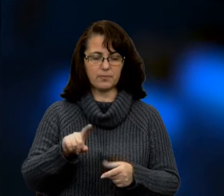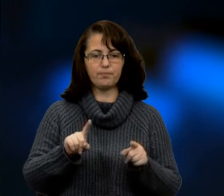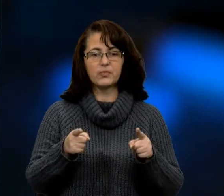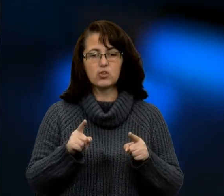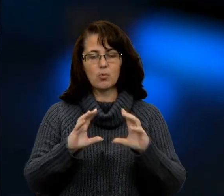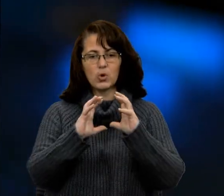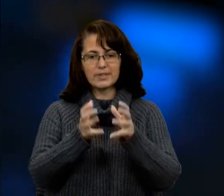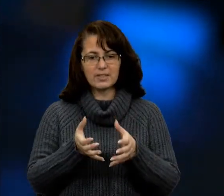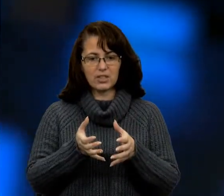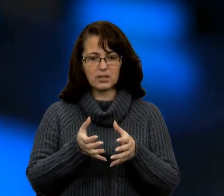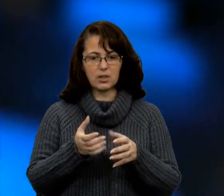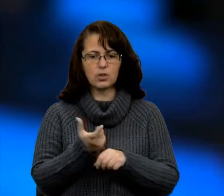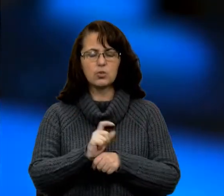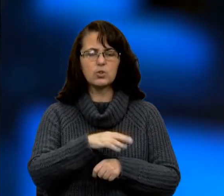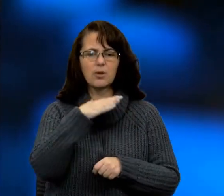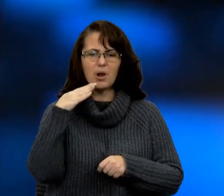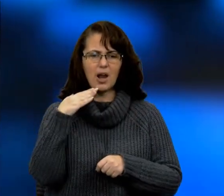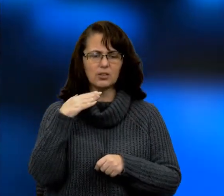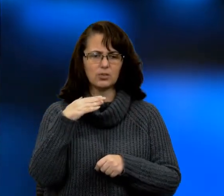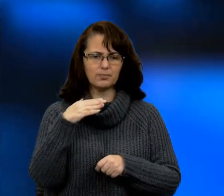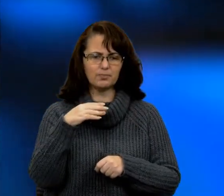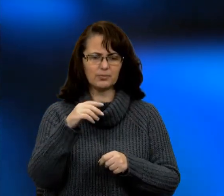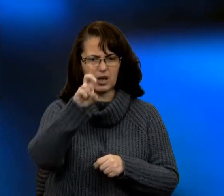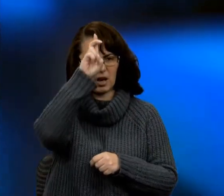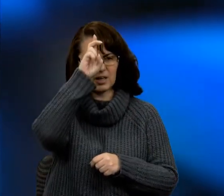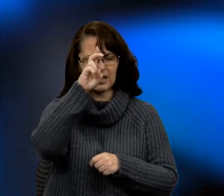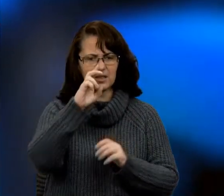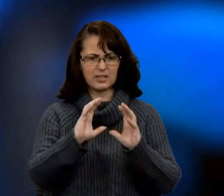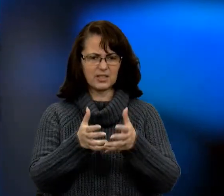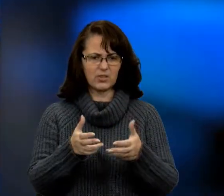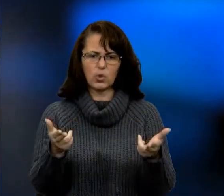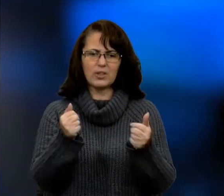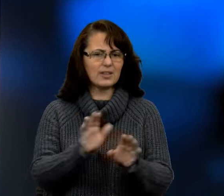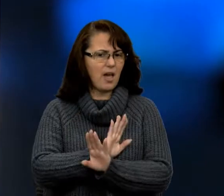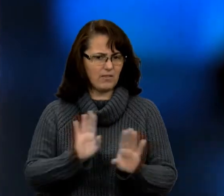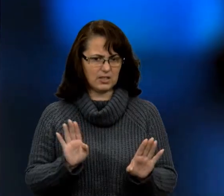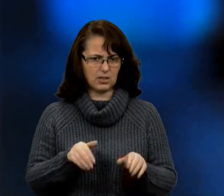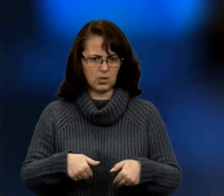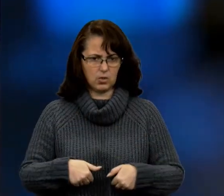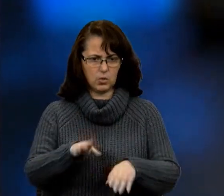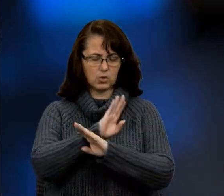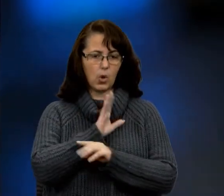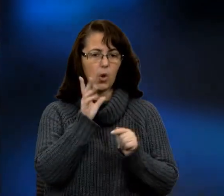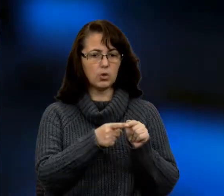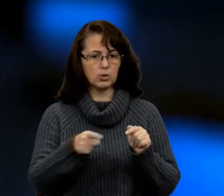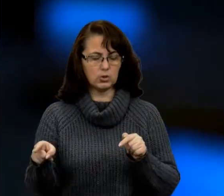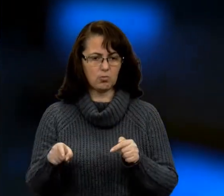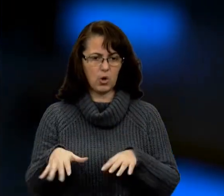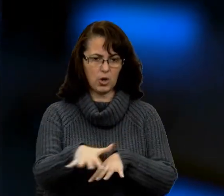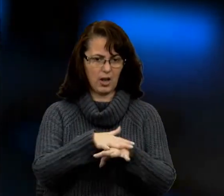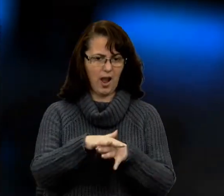світ, дуже багато країн світу не визнають голодому геноциду?